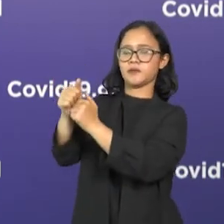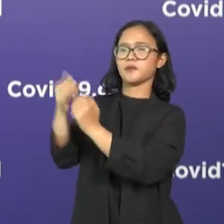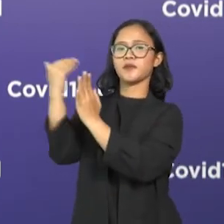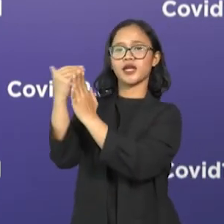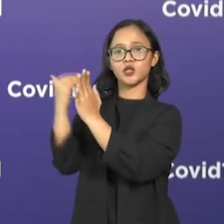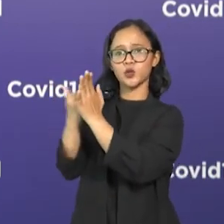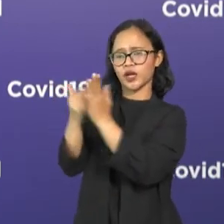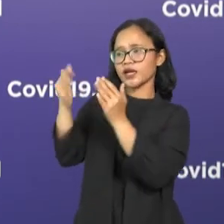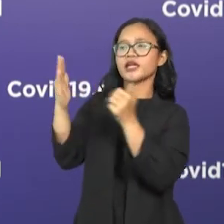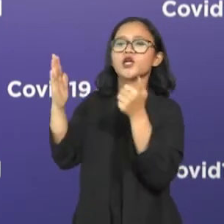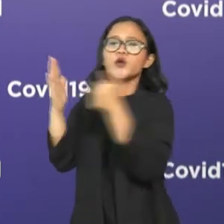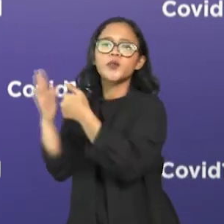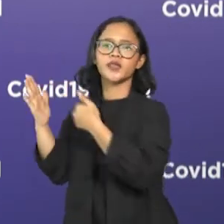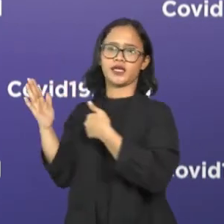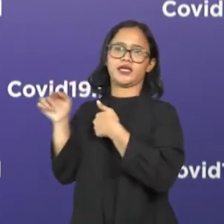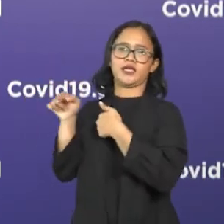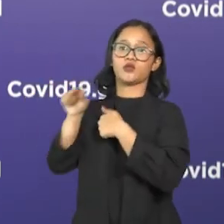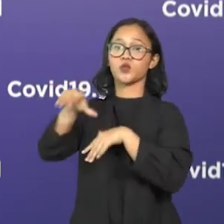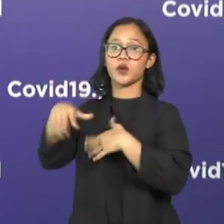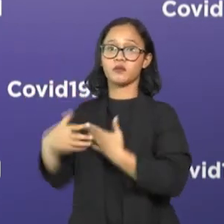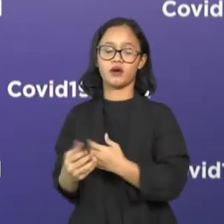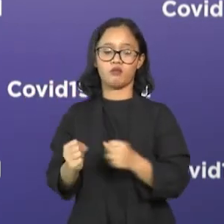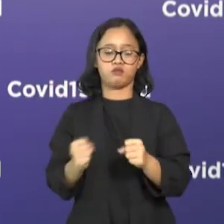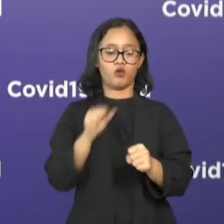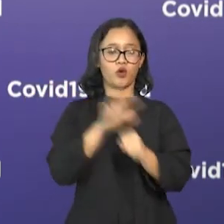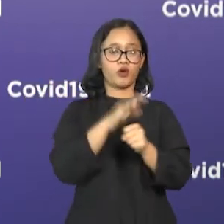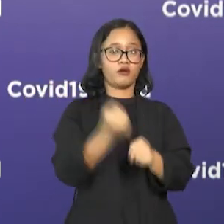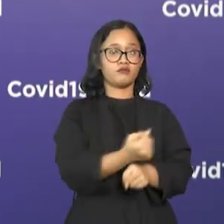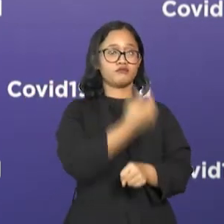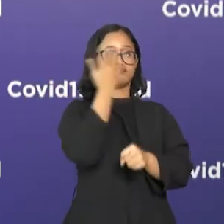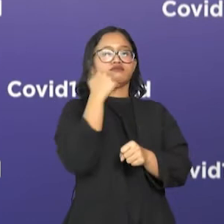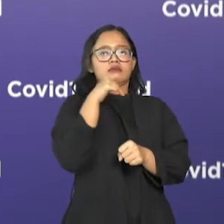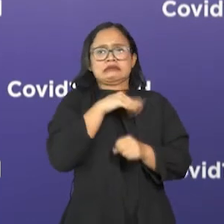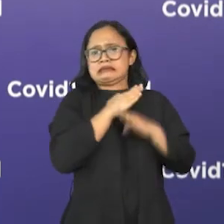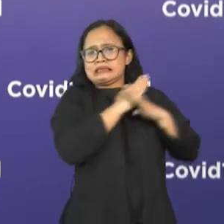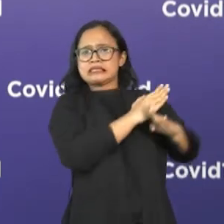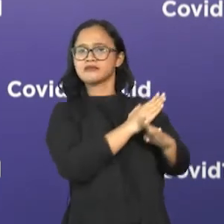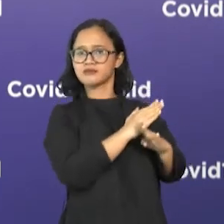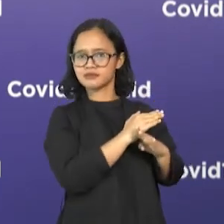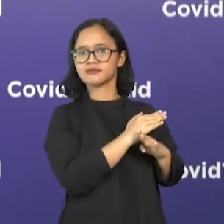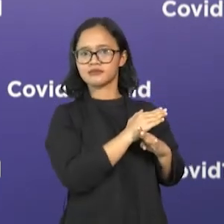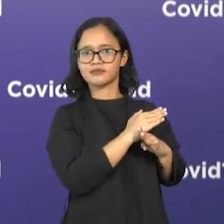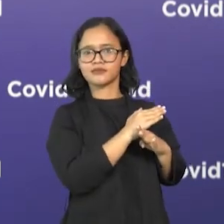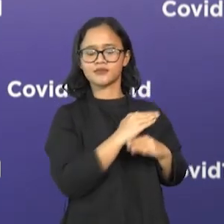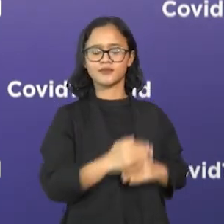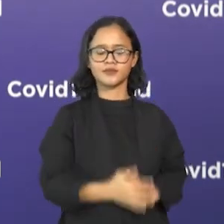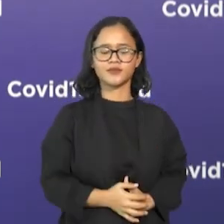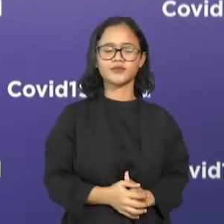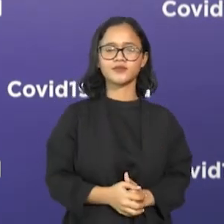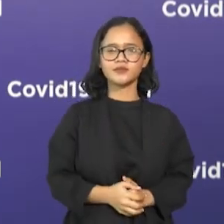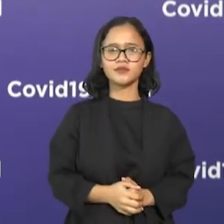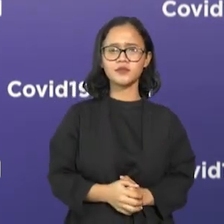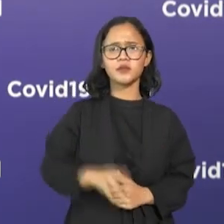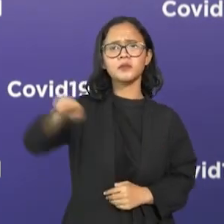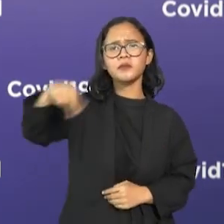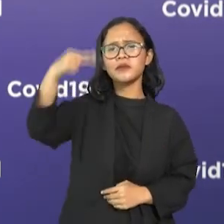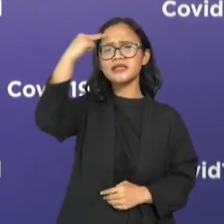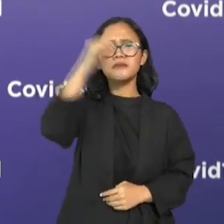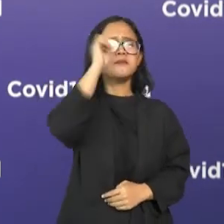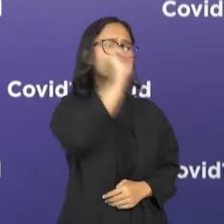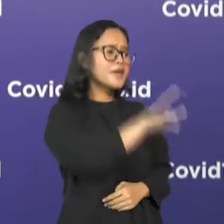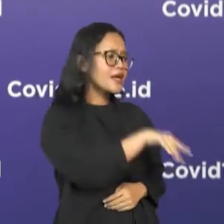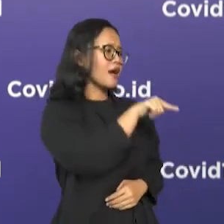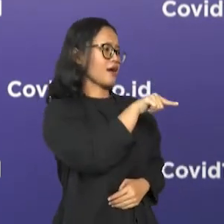supaya kita tidak terjangkit virus corona ini. Anjuran pemerintah itu